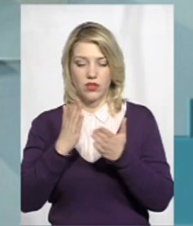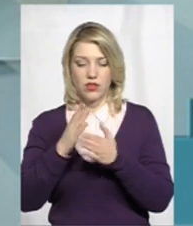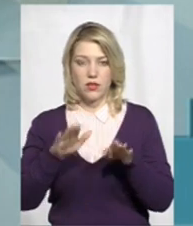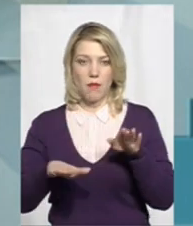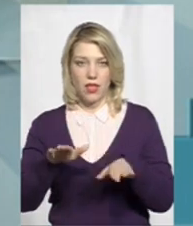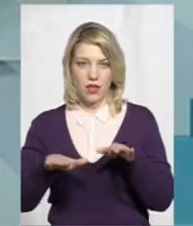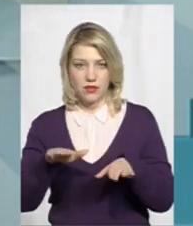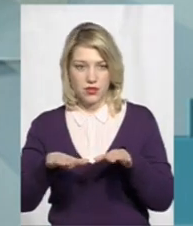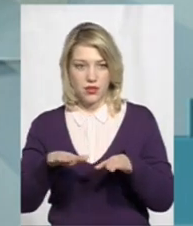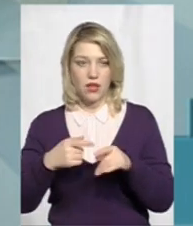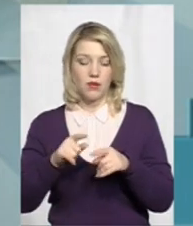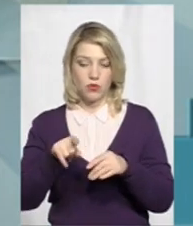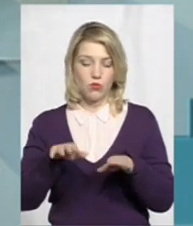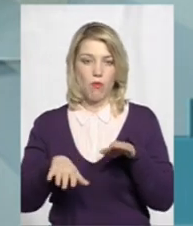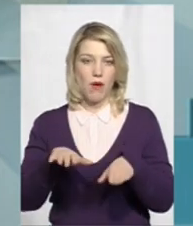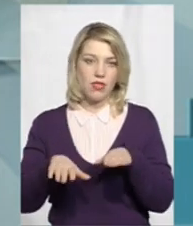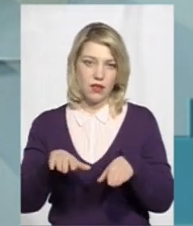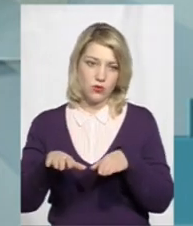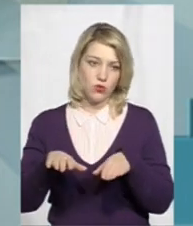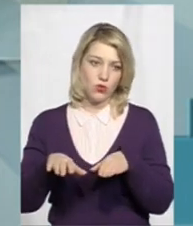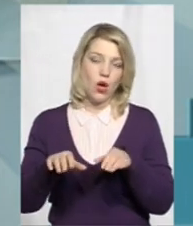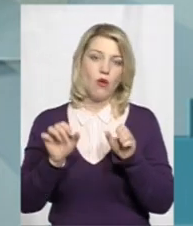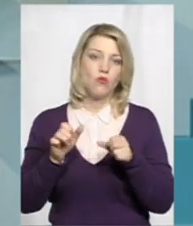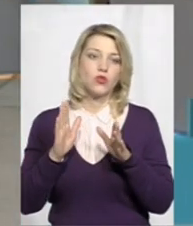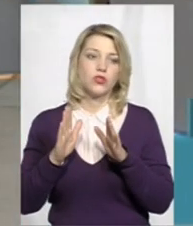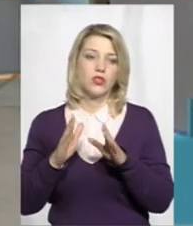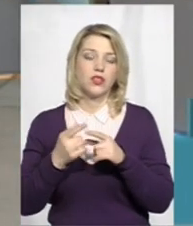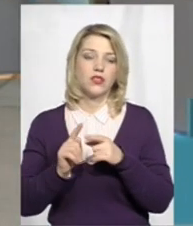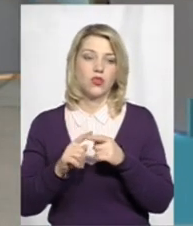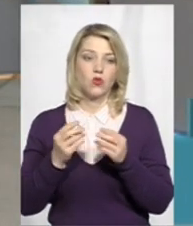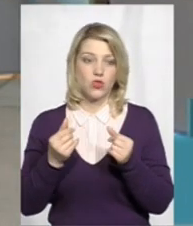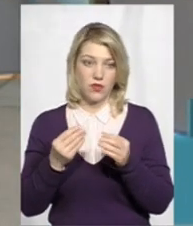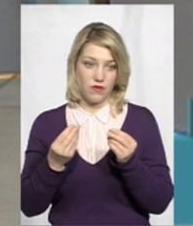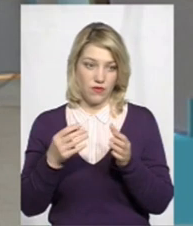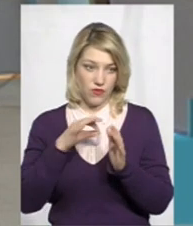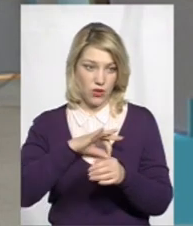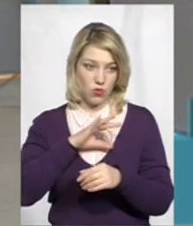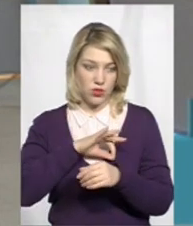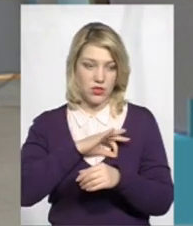по тому балансу вони можуть його лише тільки ті кошти використати.